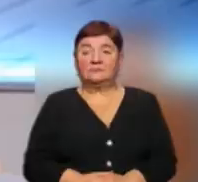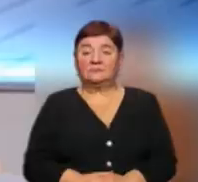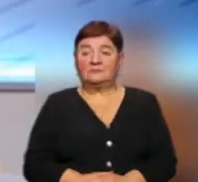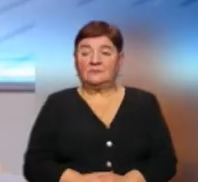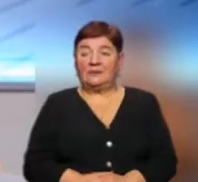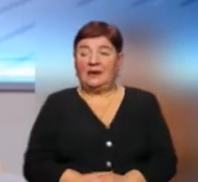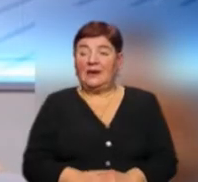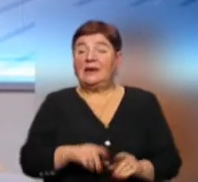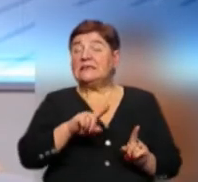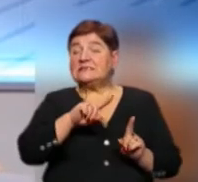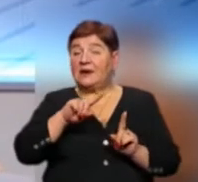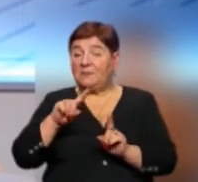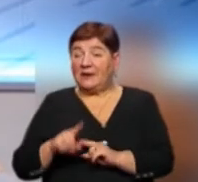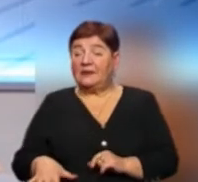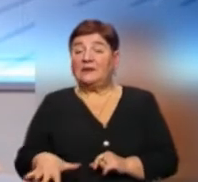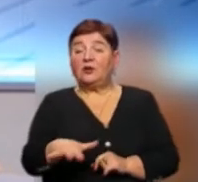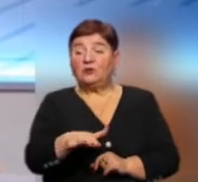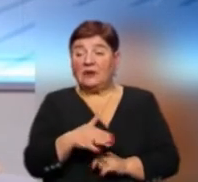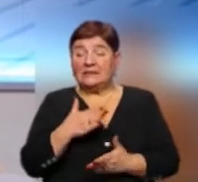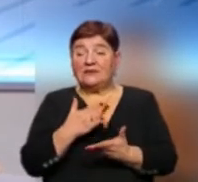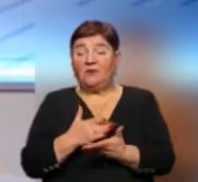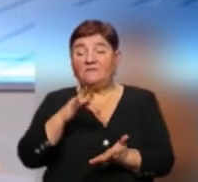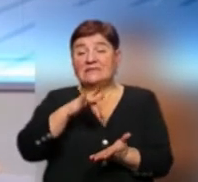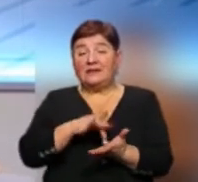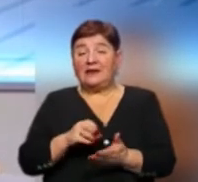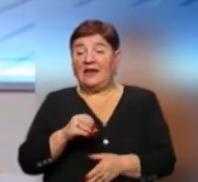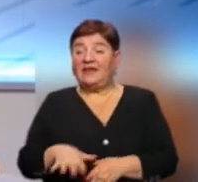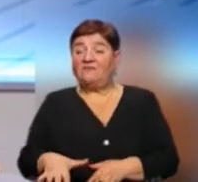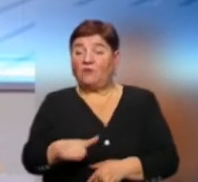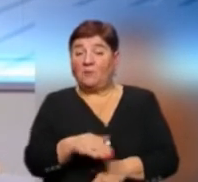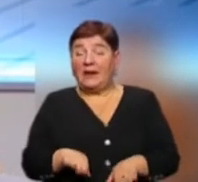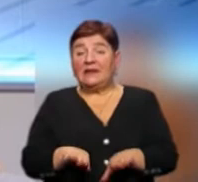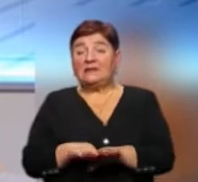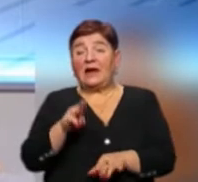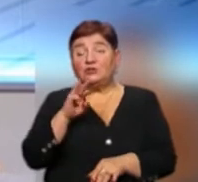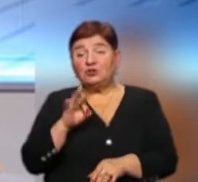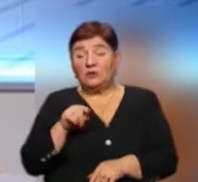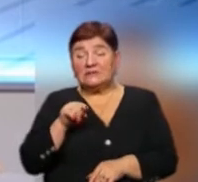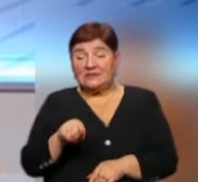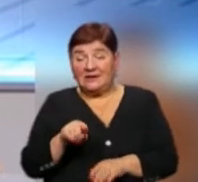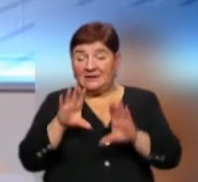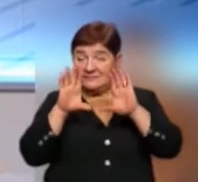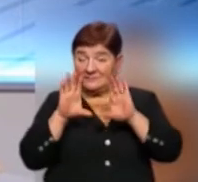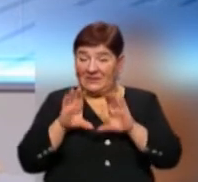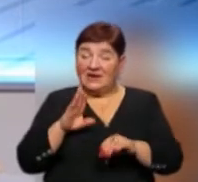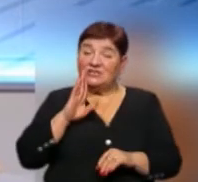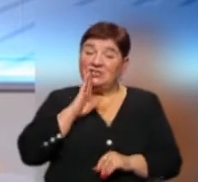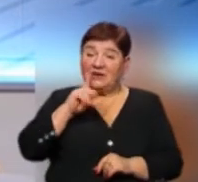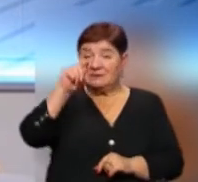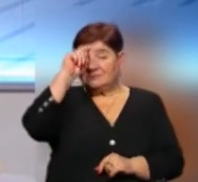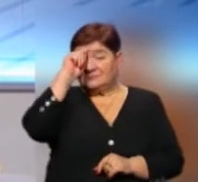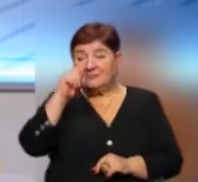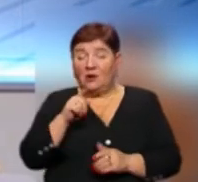Те, що Закарпаття територіально знаходиться в центрі Європи, так що ці чинники, жінка,